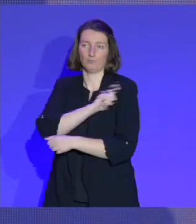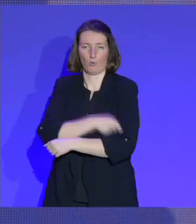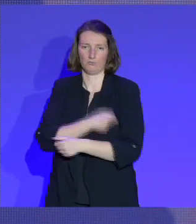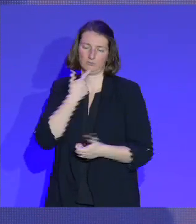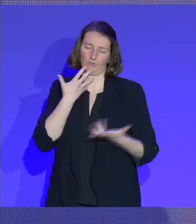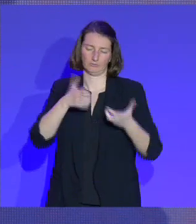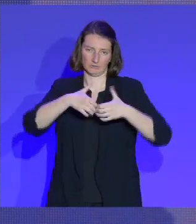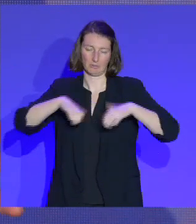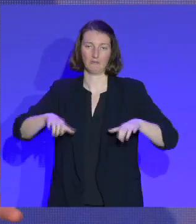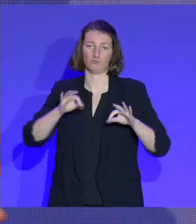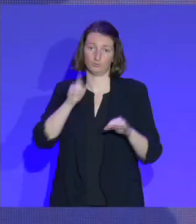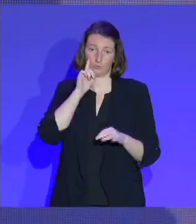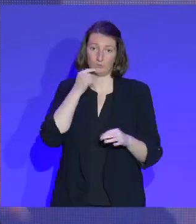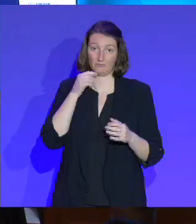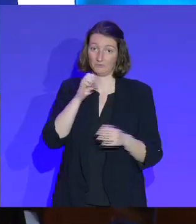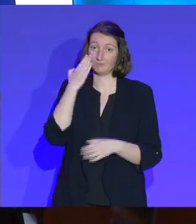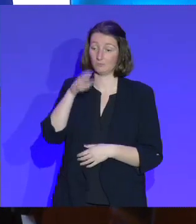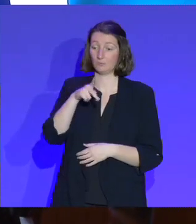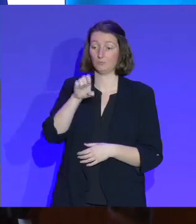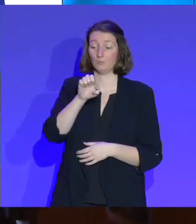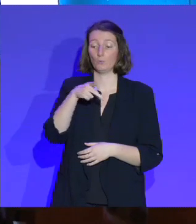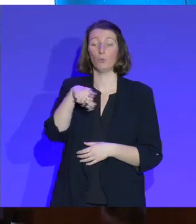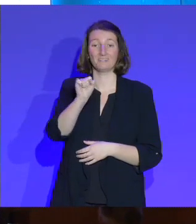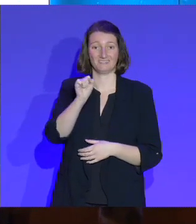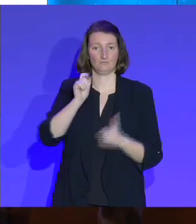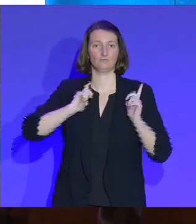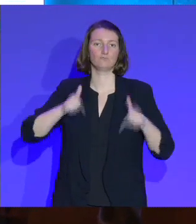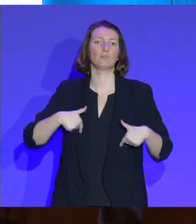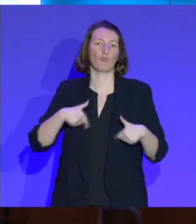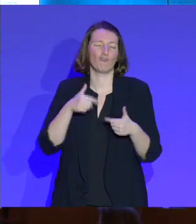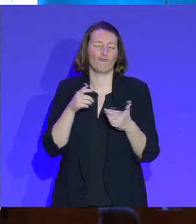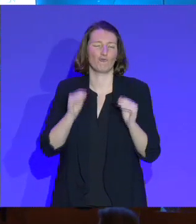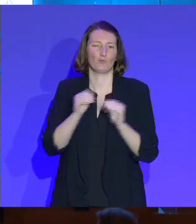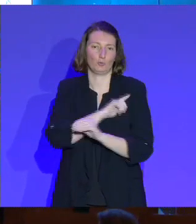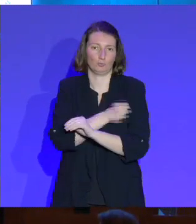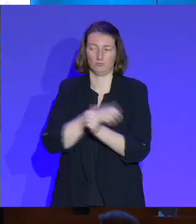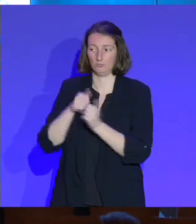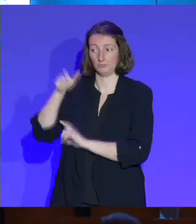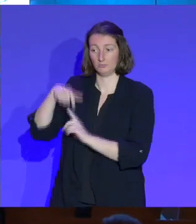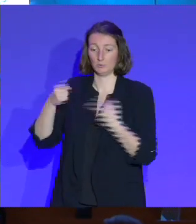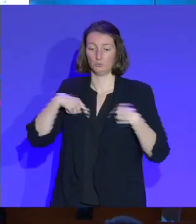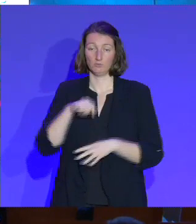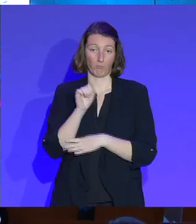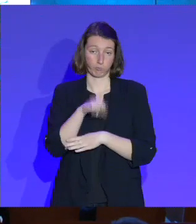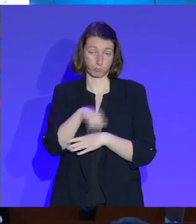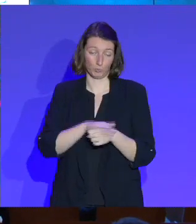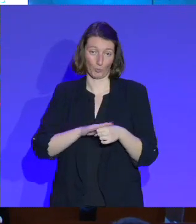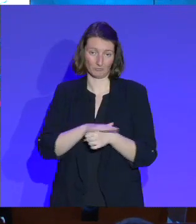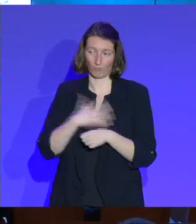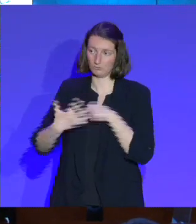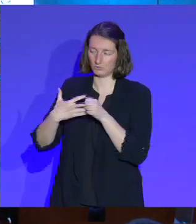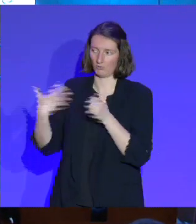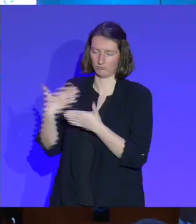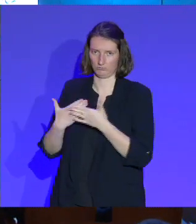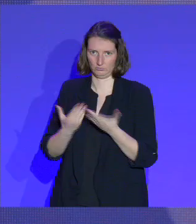vous savez combien l'EPS a été maltraité pendant ce quinquennat avec un ministre qui s'en fout complètement. Donc, je pense que véritablement, le sport,